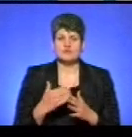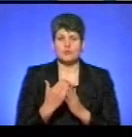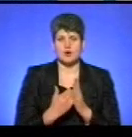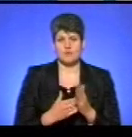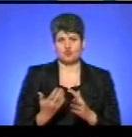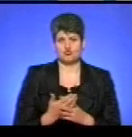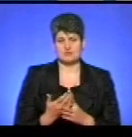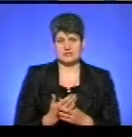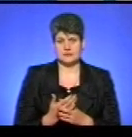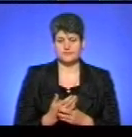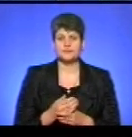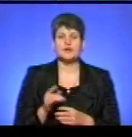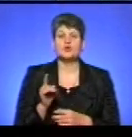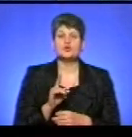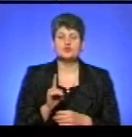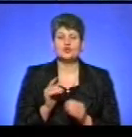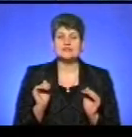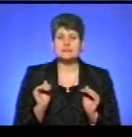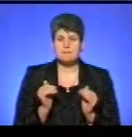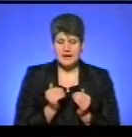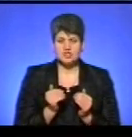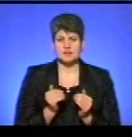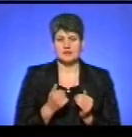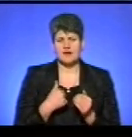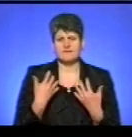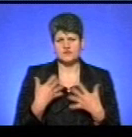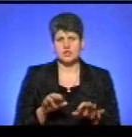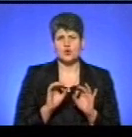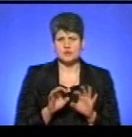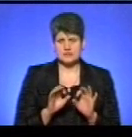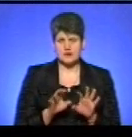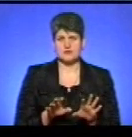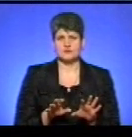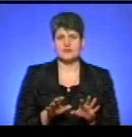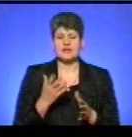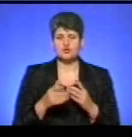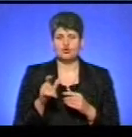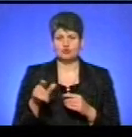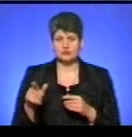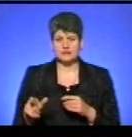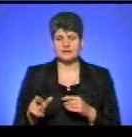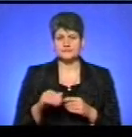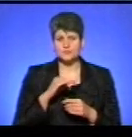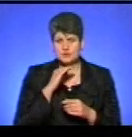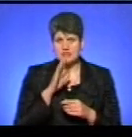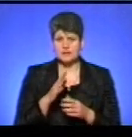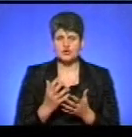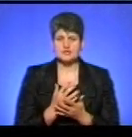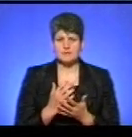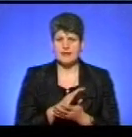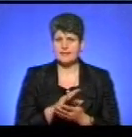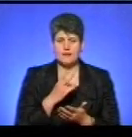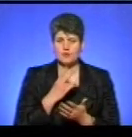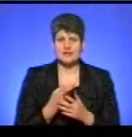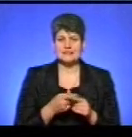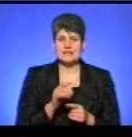субсидій. Щодо зменшення, то я вже розказував, тому що якщо людина достатньо заробляє, але не показує